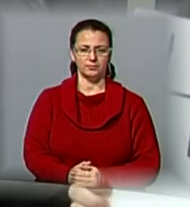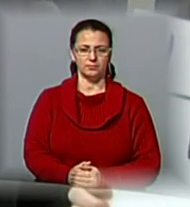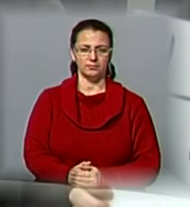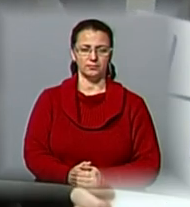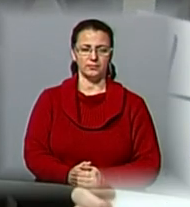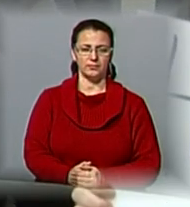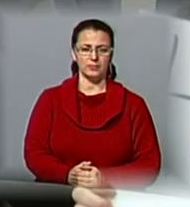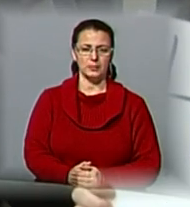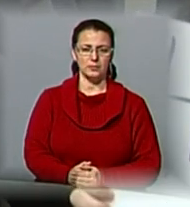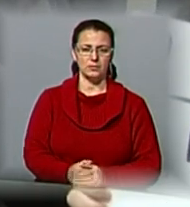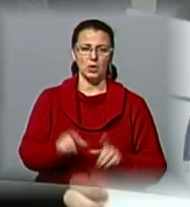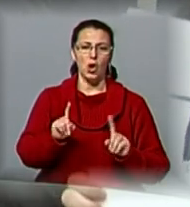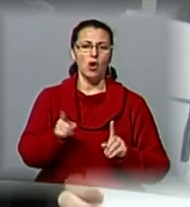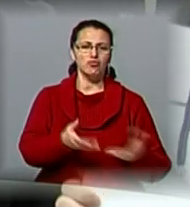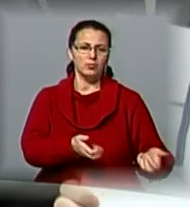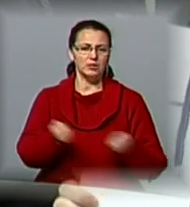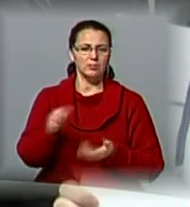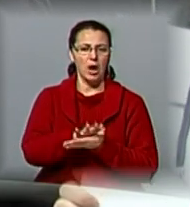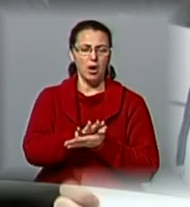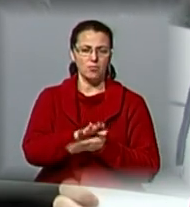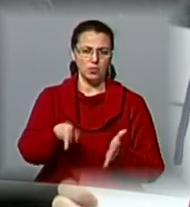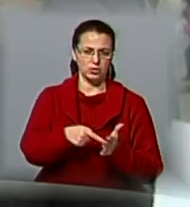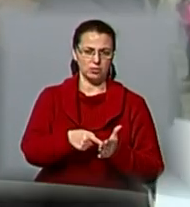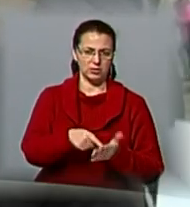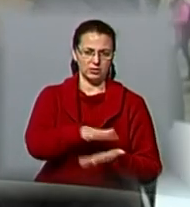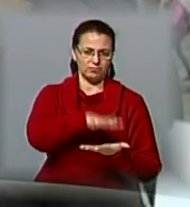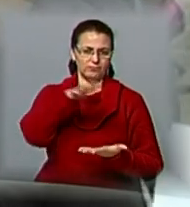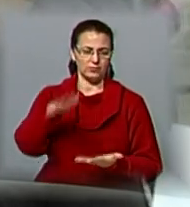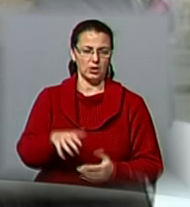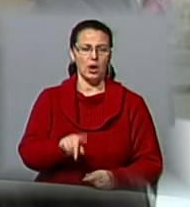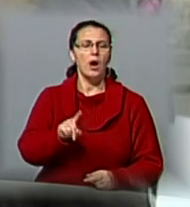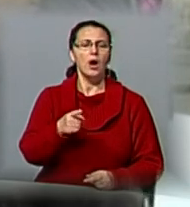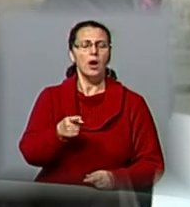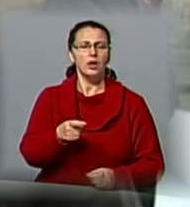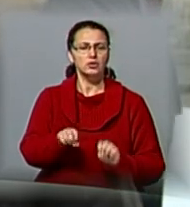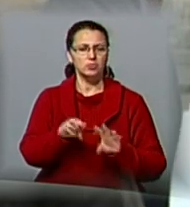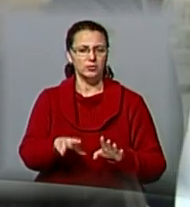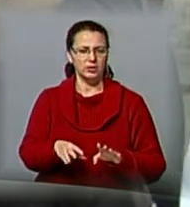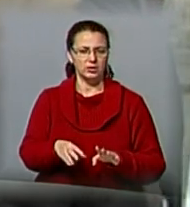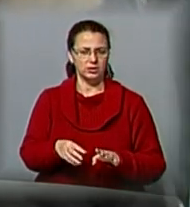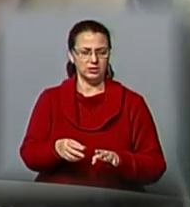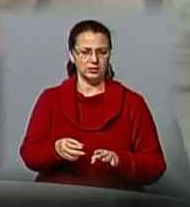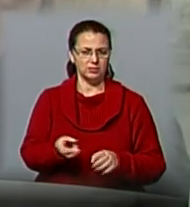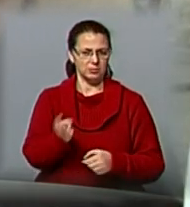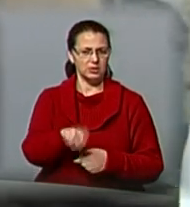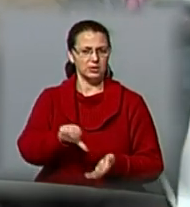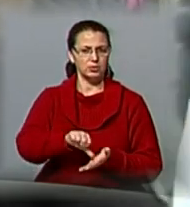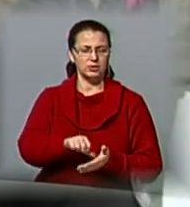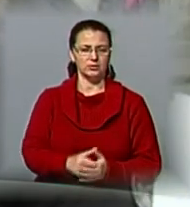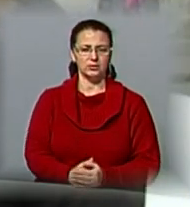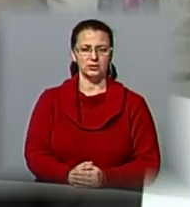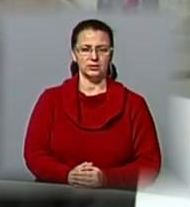Щоб забрали мусор з міста, звали що. А чому особисто ви вирішували? Не знаю,